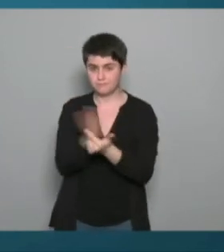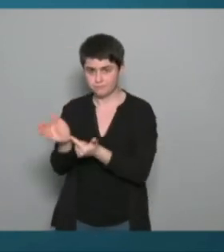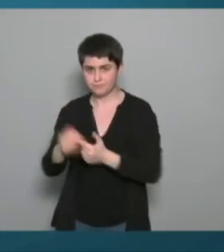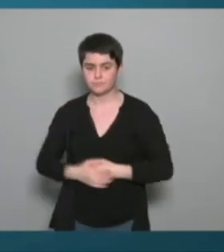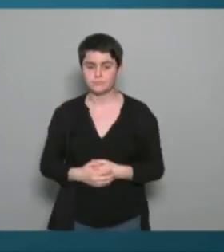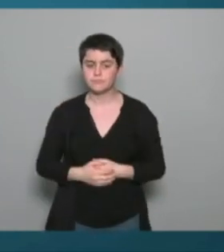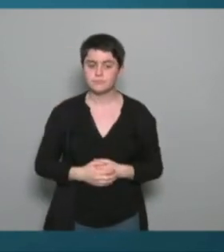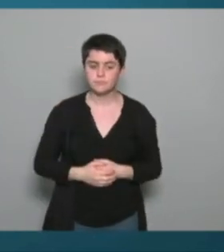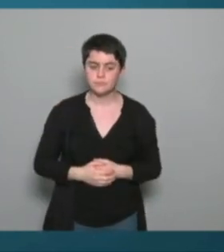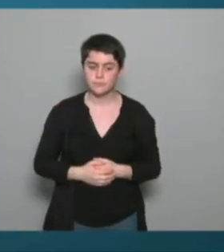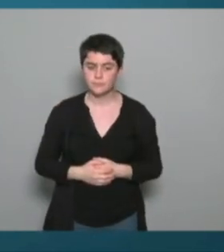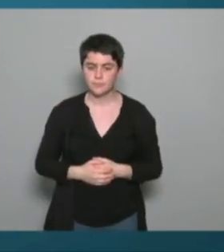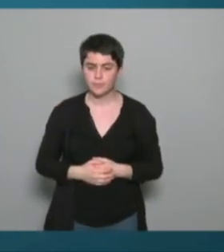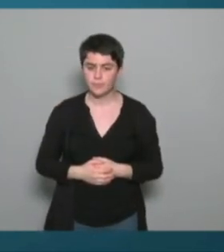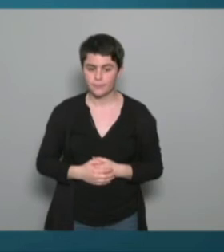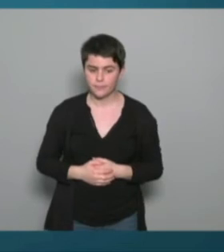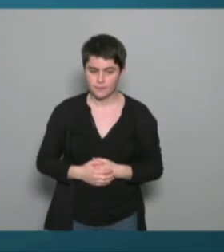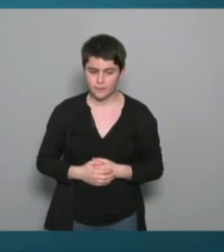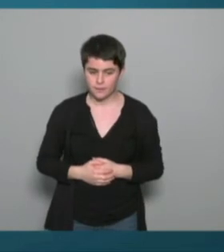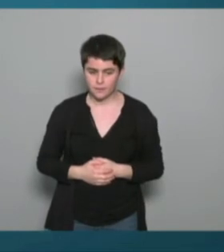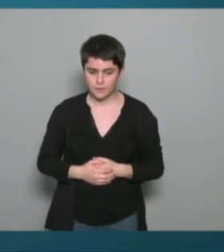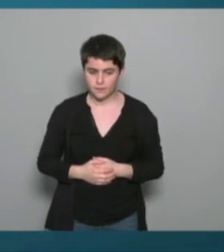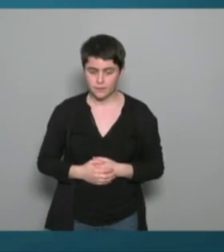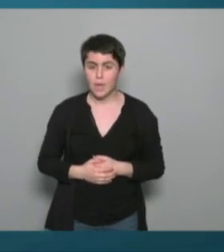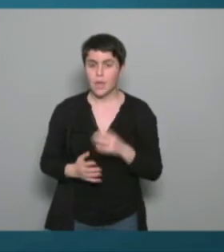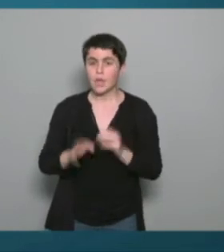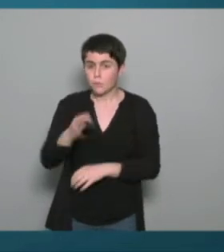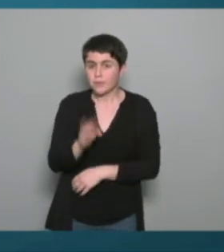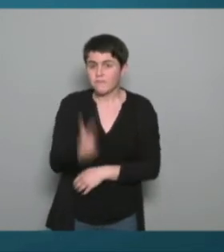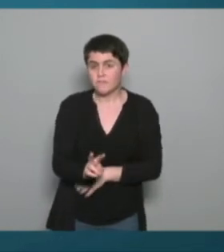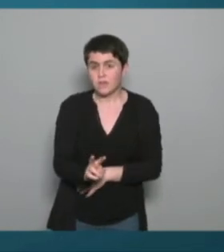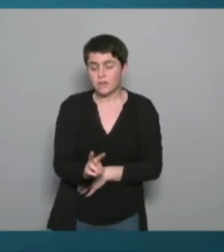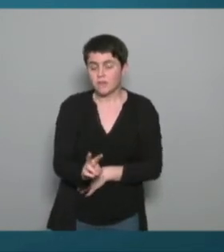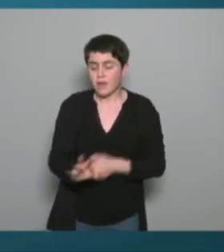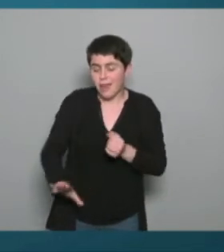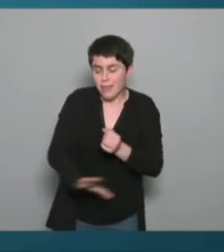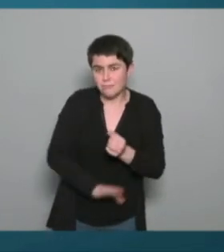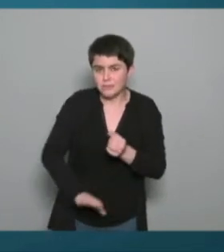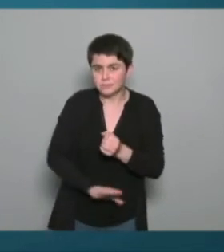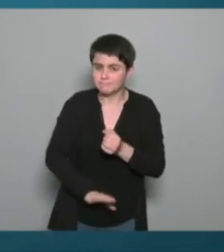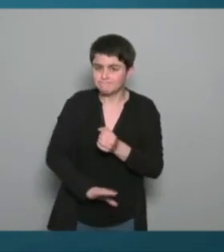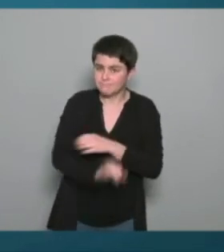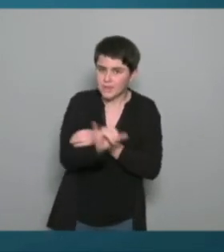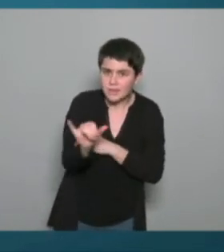bout du compte c'est à l'usager d'agir et c'est ce qu'on appelle derrière l'empowerment